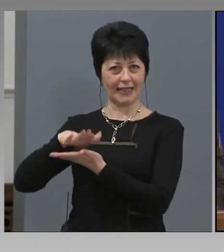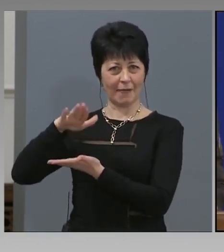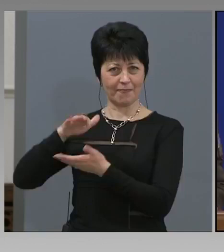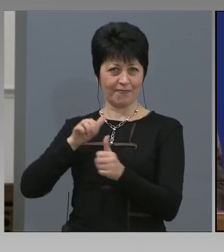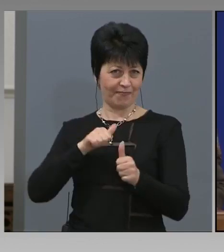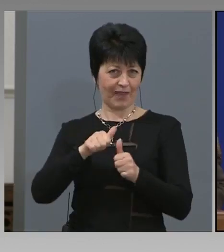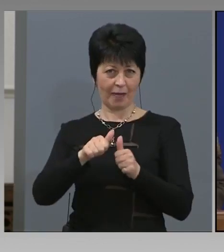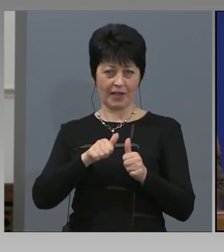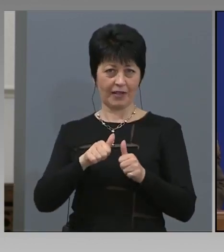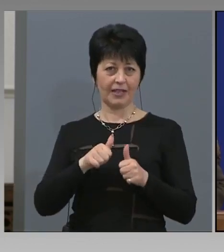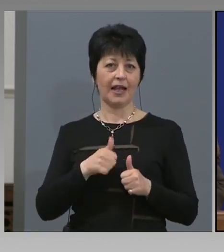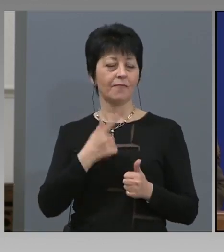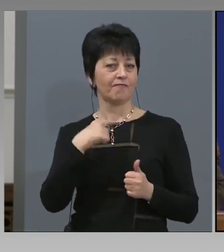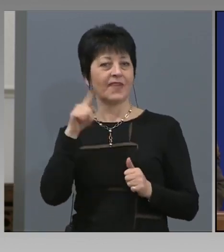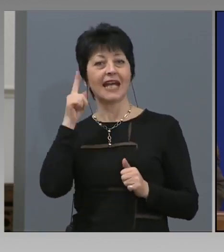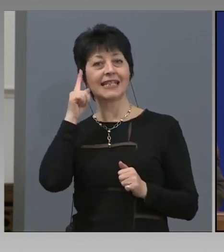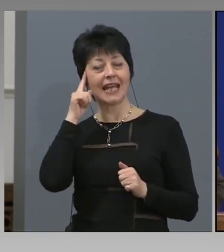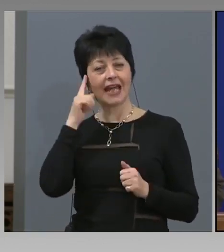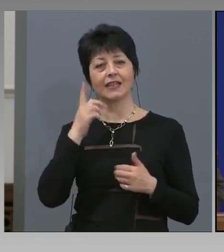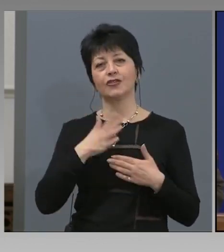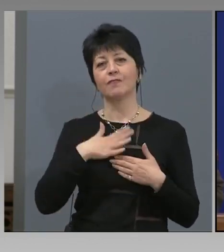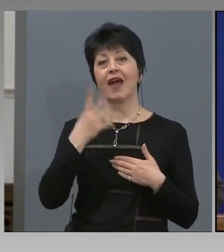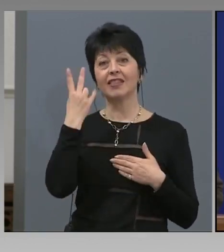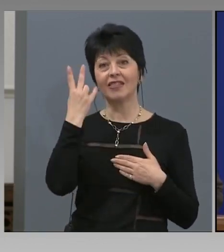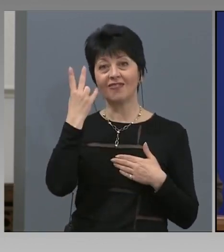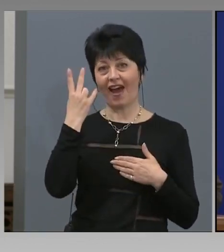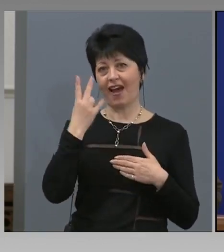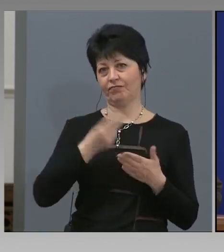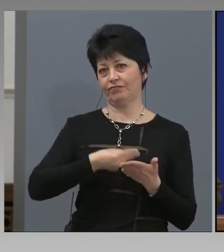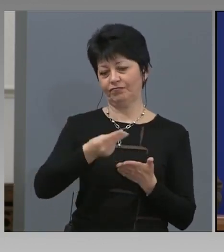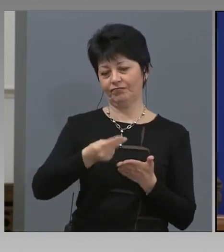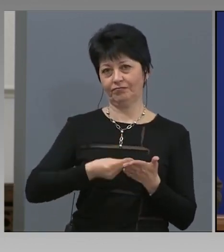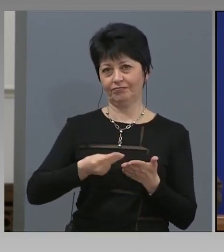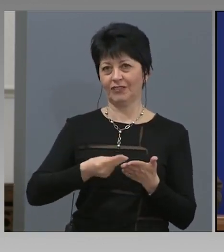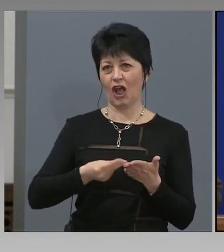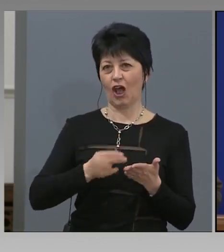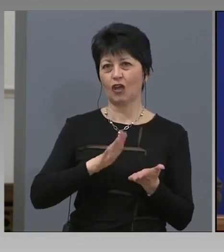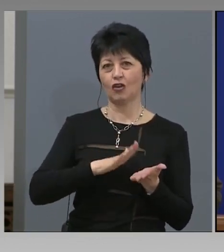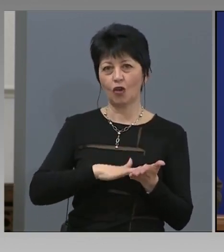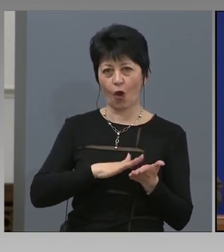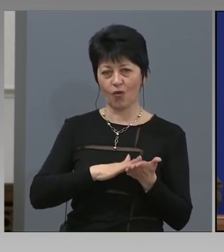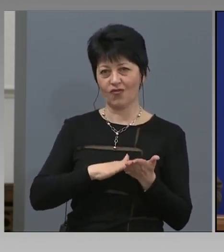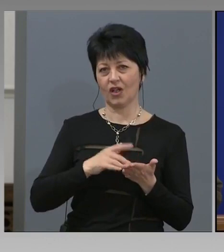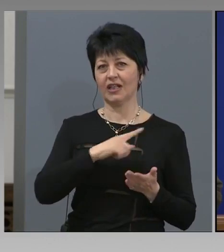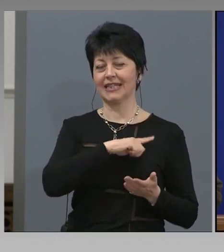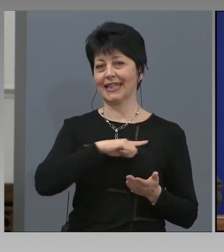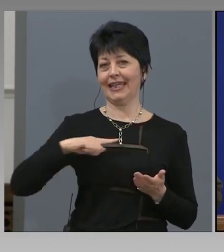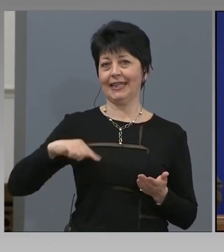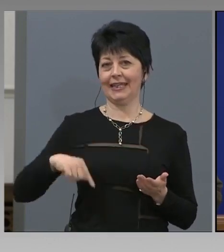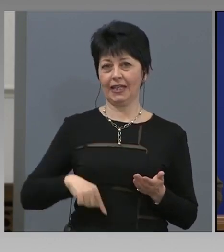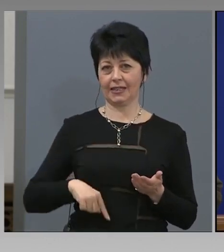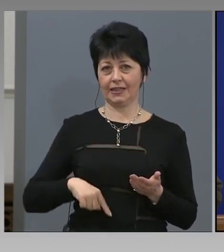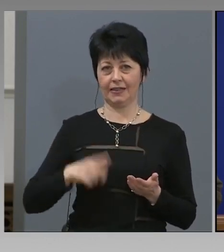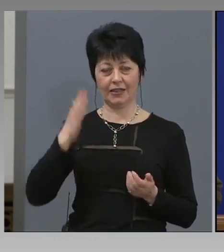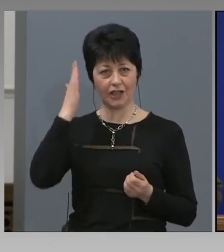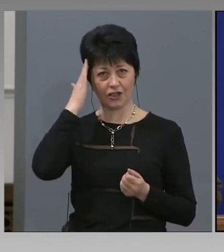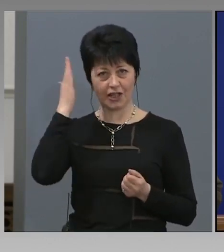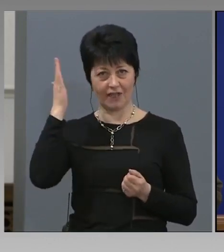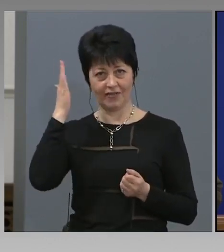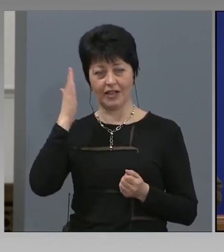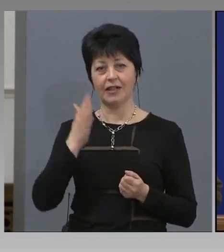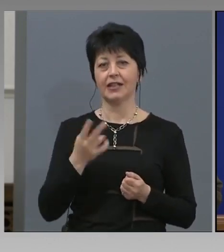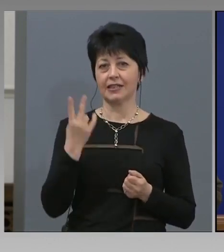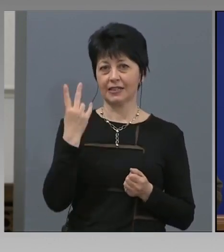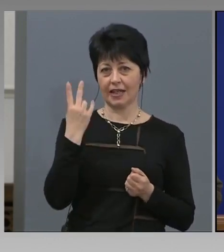Вие знаете, че има два договора с китайската държавна компания. По един милион маски са и двата